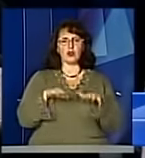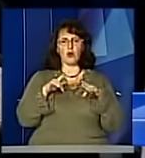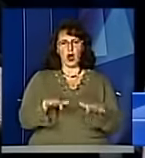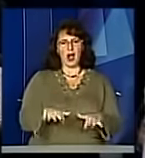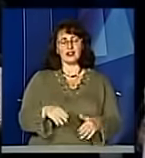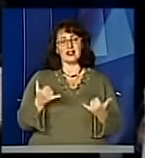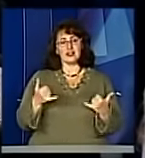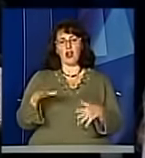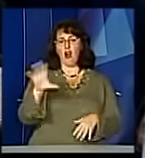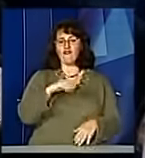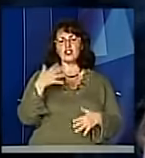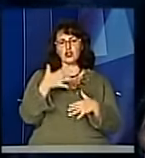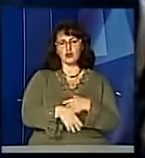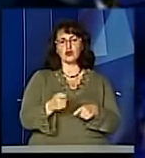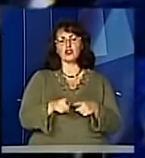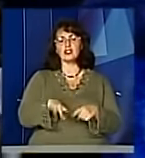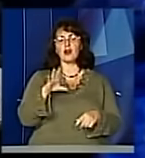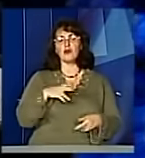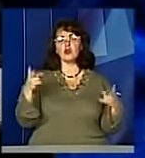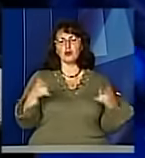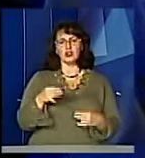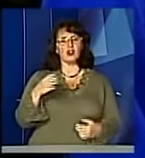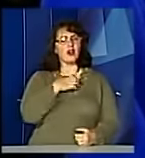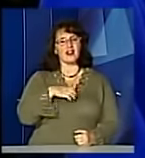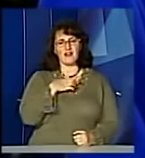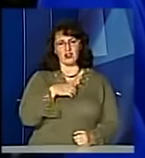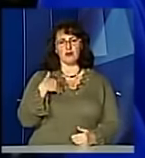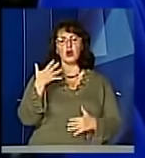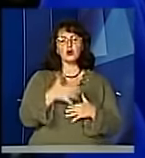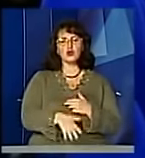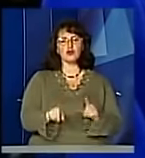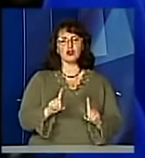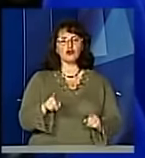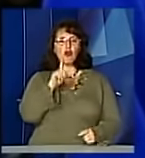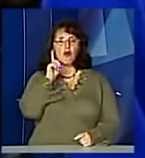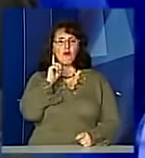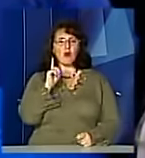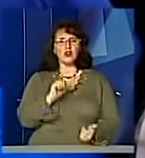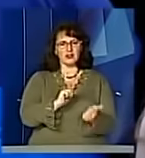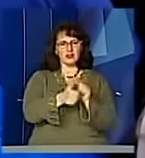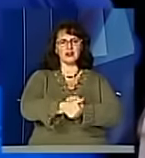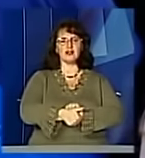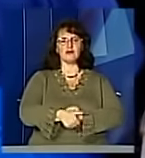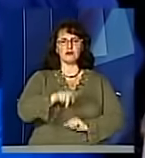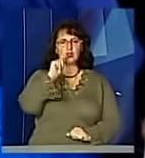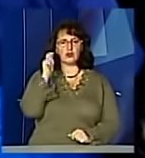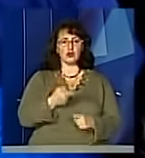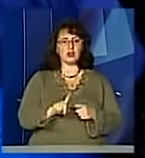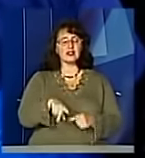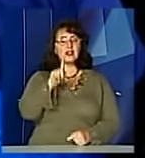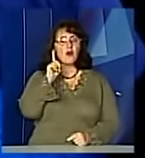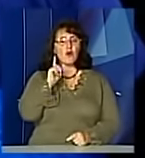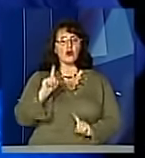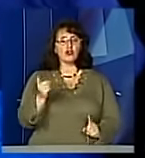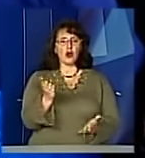тепер всі розуміють, що це було потрібно і це було вкрай важливо. Ми розуміємо, що молодь такі змінить Україну. І ця молодь, яка має